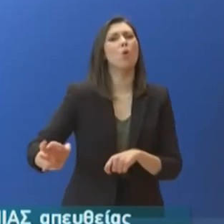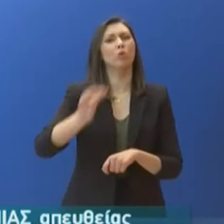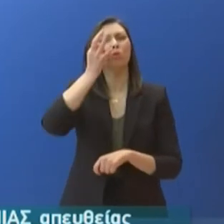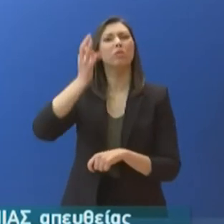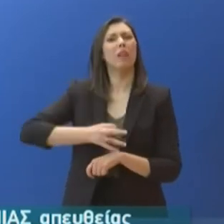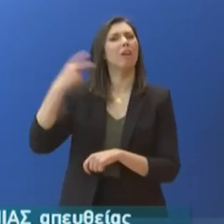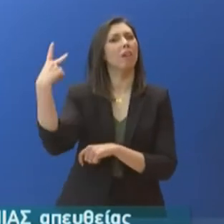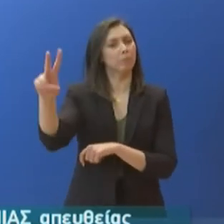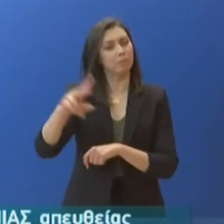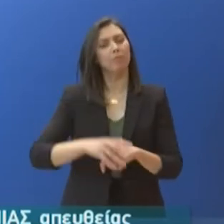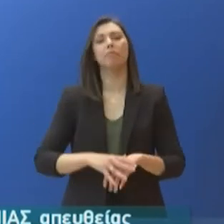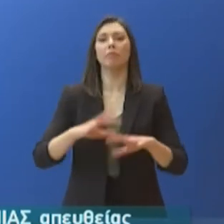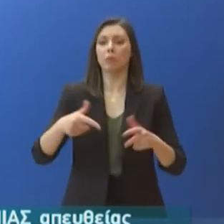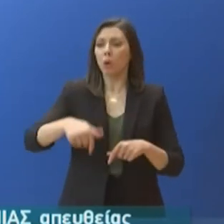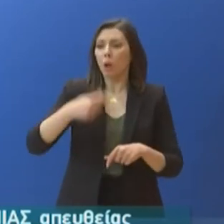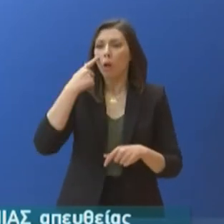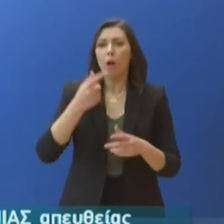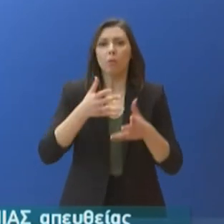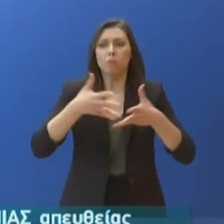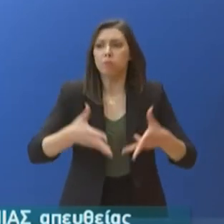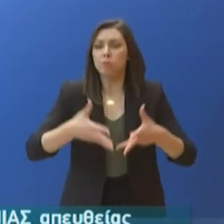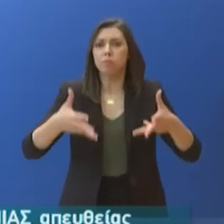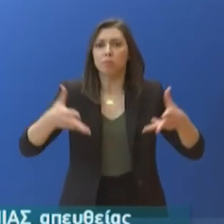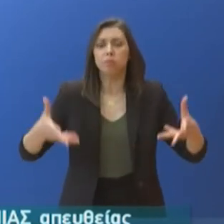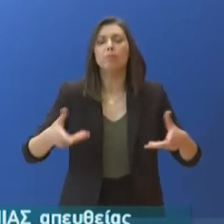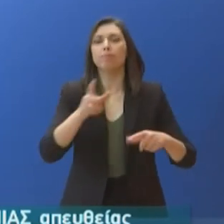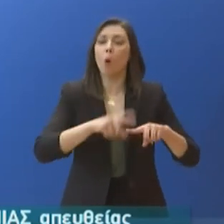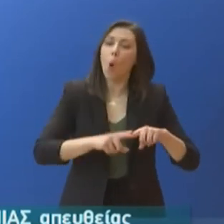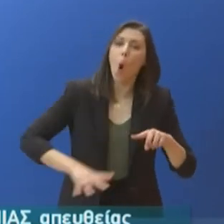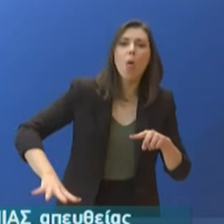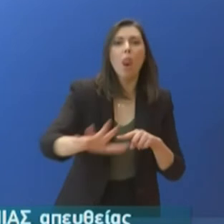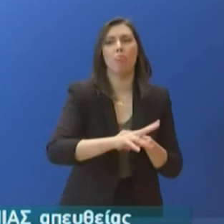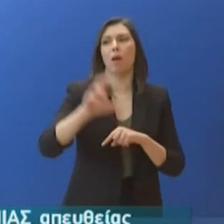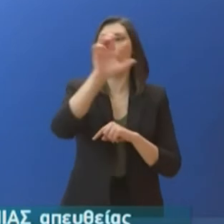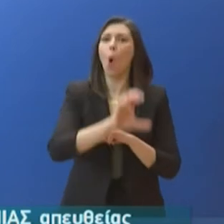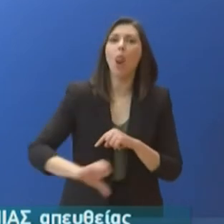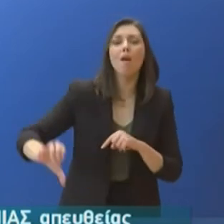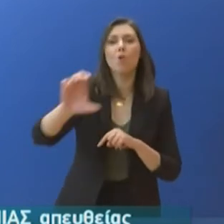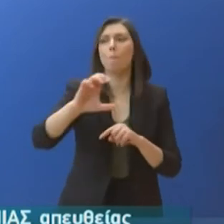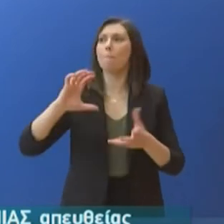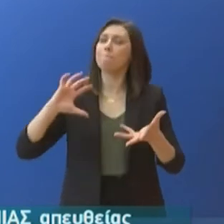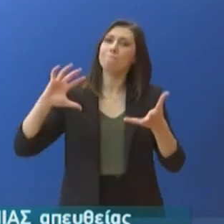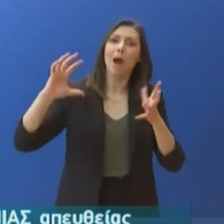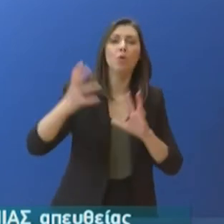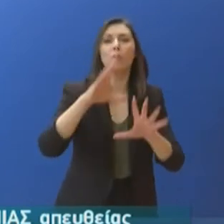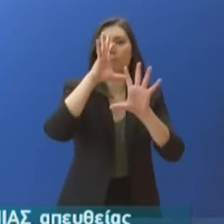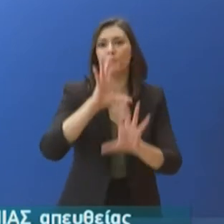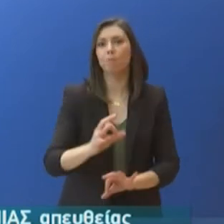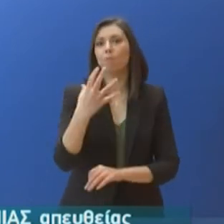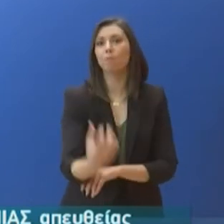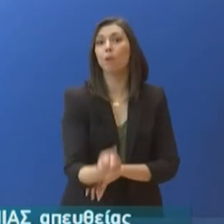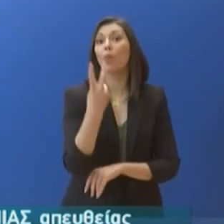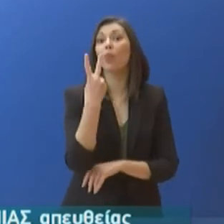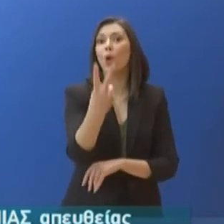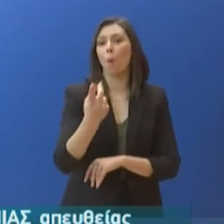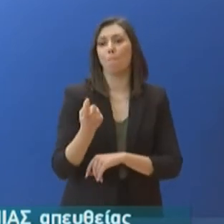Η εξάπλωση του κορονοϊού μας θέτει σε εθνικό, ευρωπαϊκό και παγκόσμιο επίπεδο μπροστά σε δύο σοβαρούτατες προκλήσεις. Η